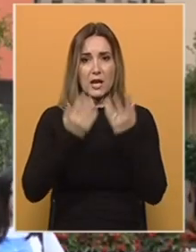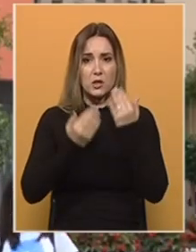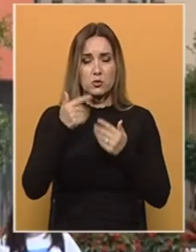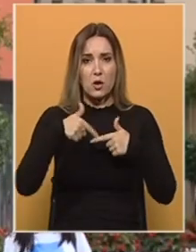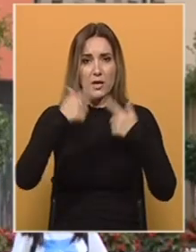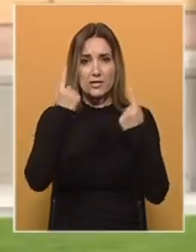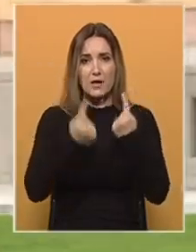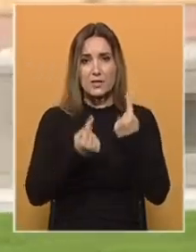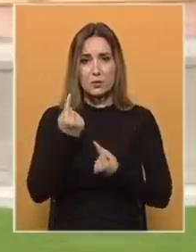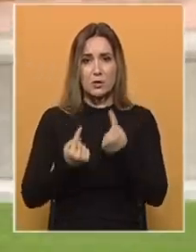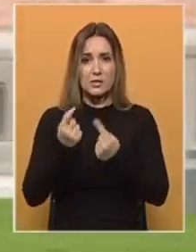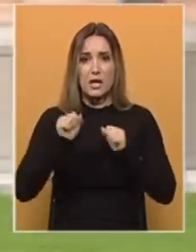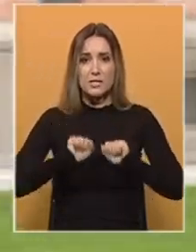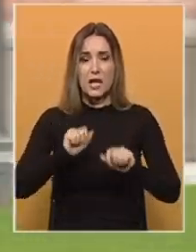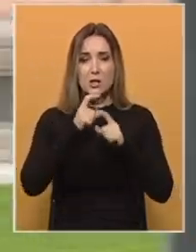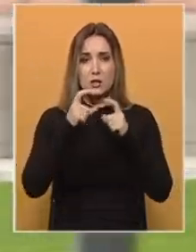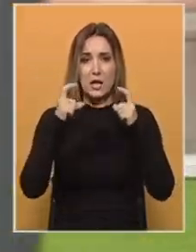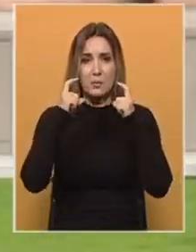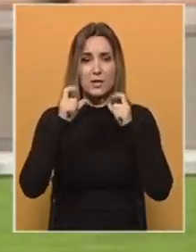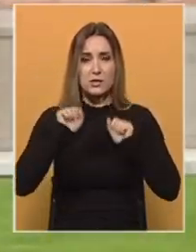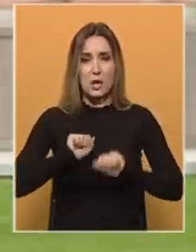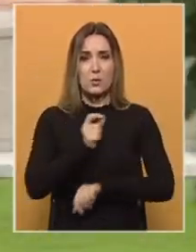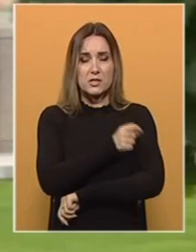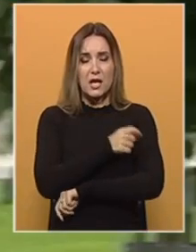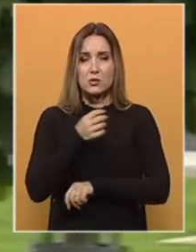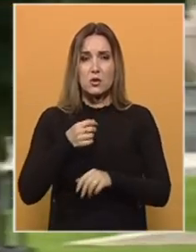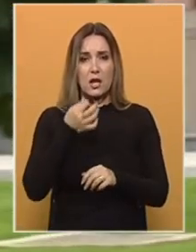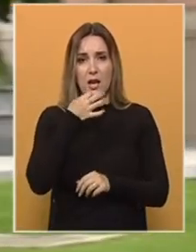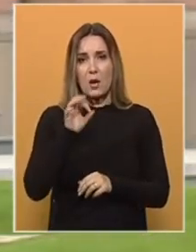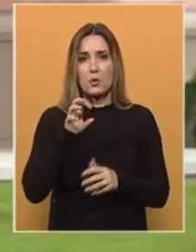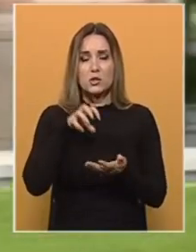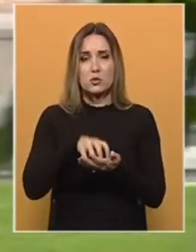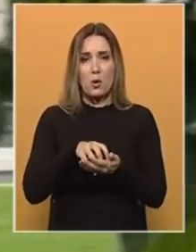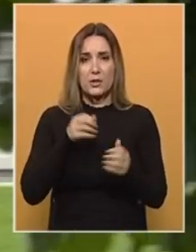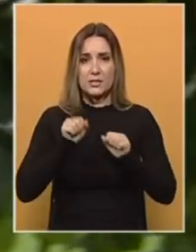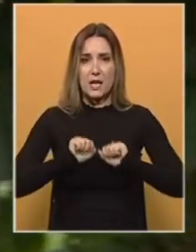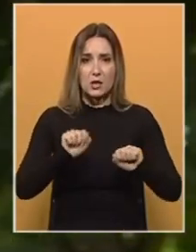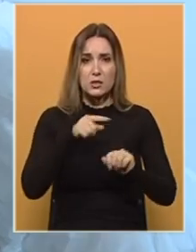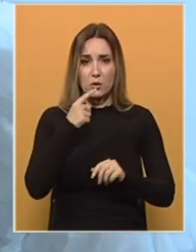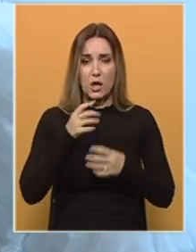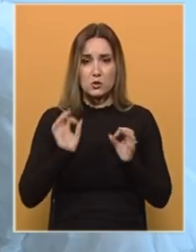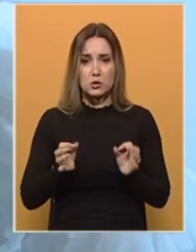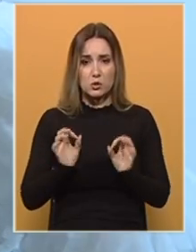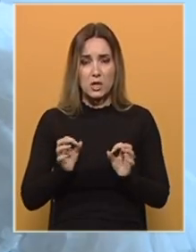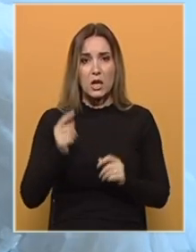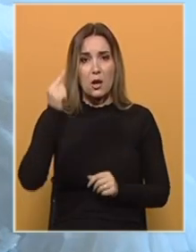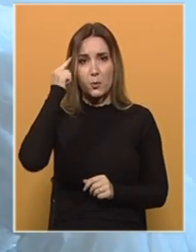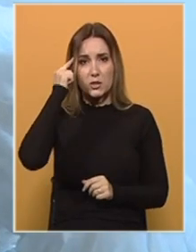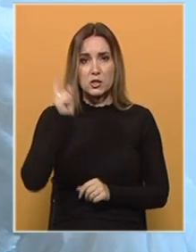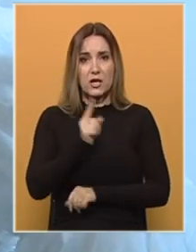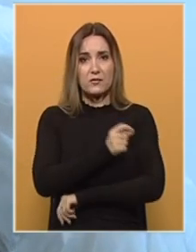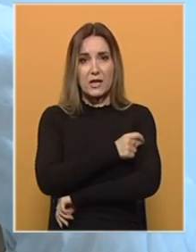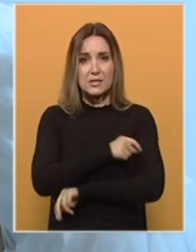savjest pojedinca. Zaštitne maske uz imunizaciju najpouzdaniji su oblik zaštite, kažu stručnjaci. Podsjećaju da i